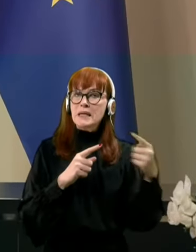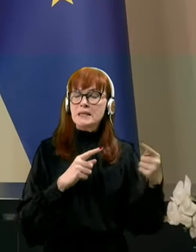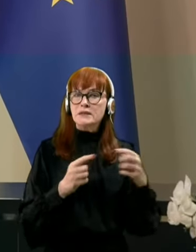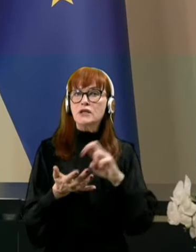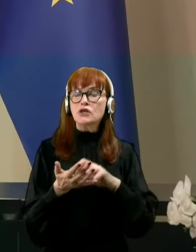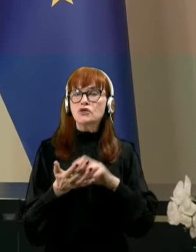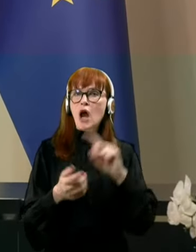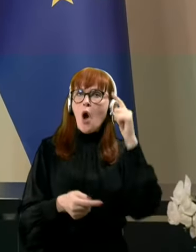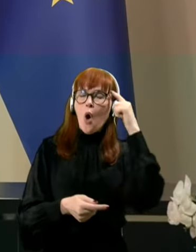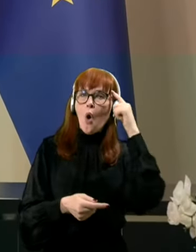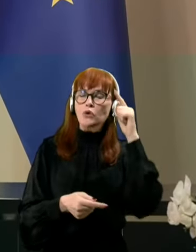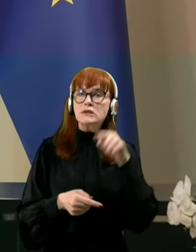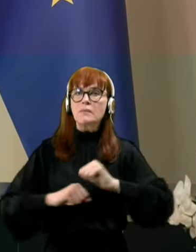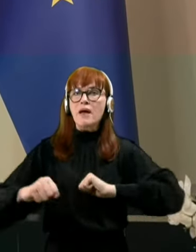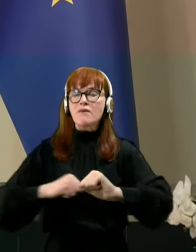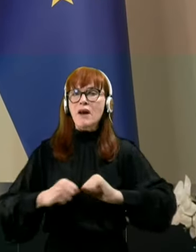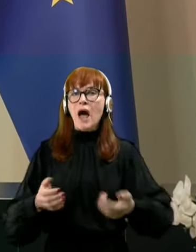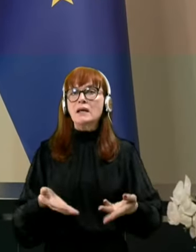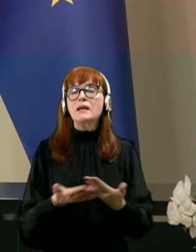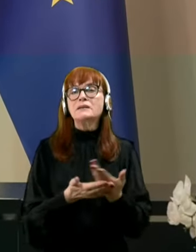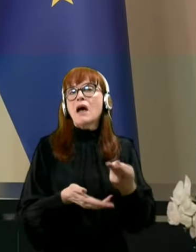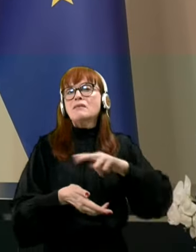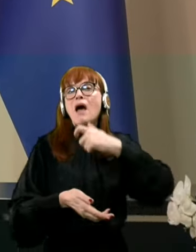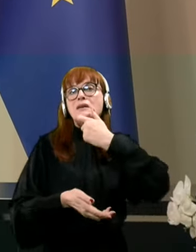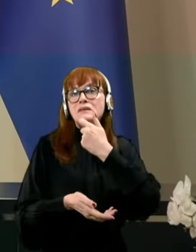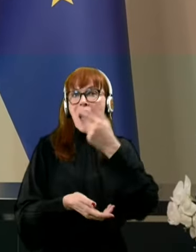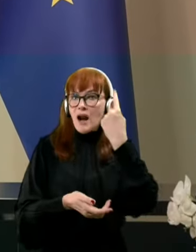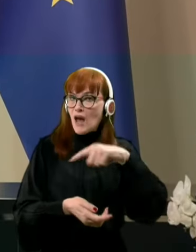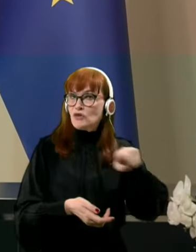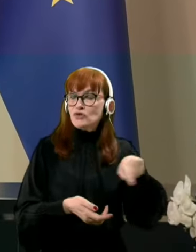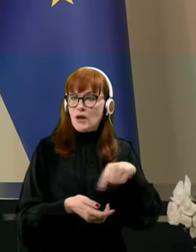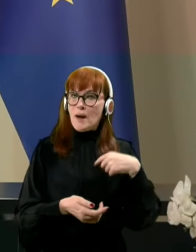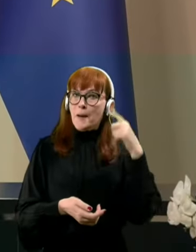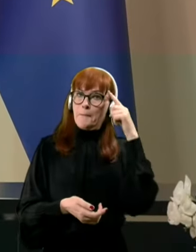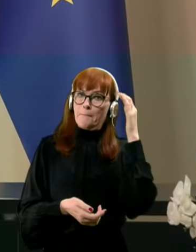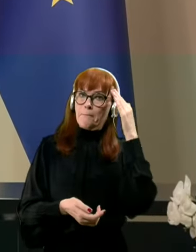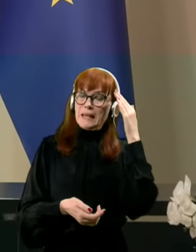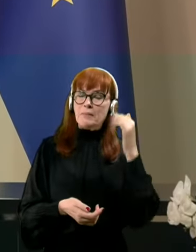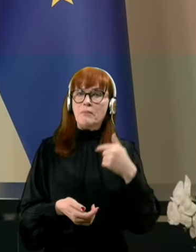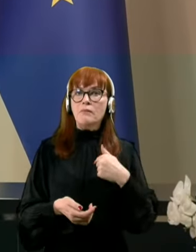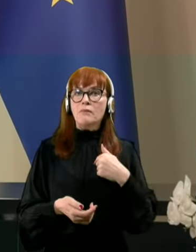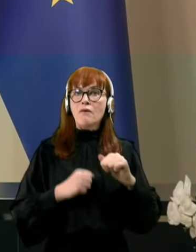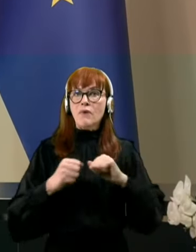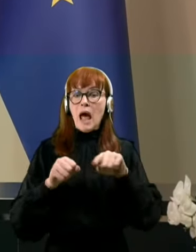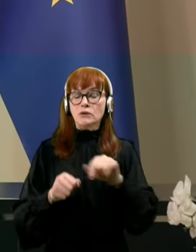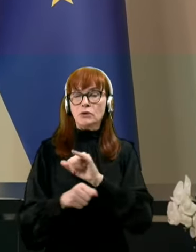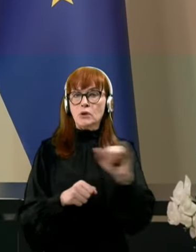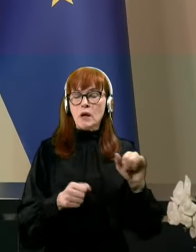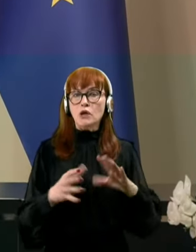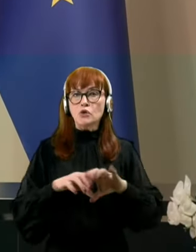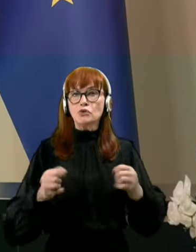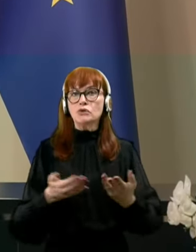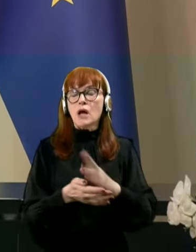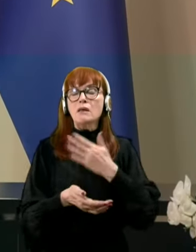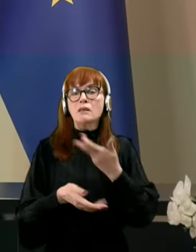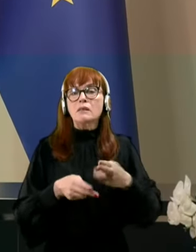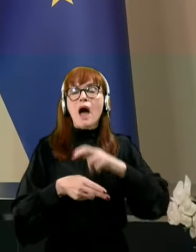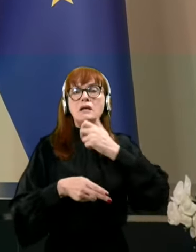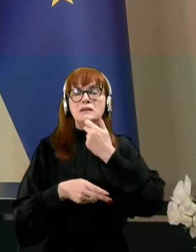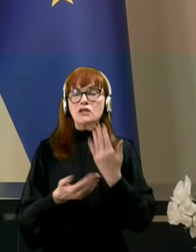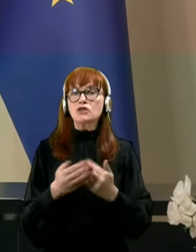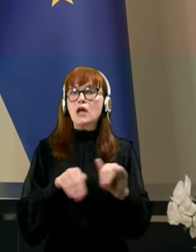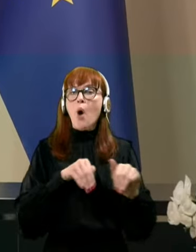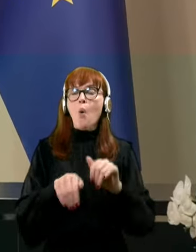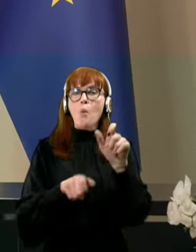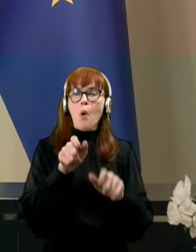skrbi te vlade za najstarejše. Menim, da je v tem letu vlada storila za naše najstarejše, za upokojence